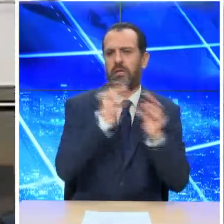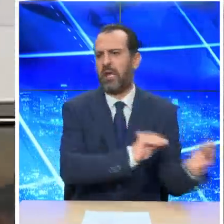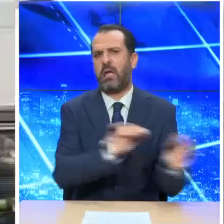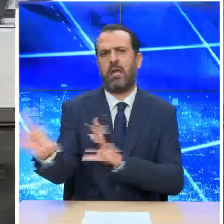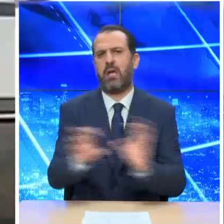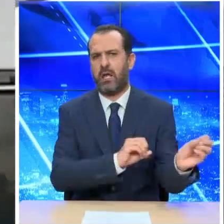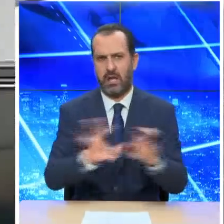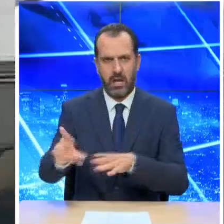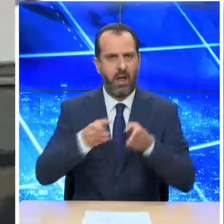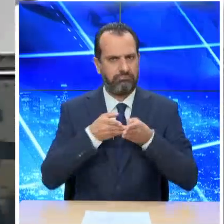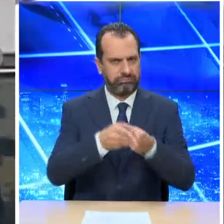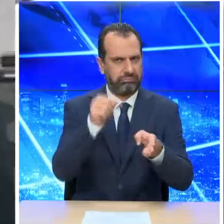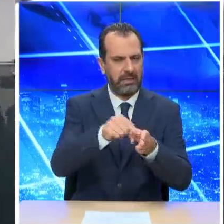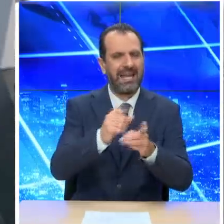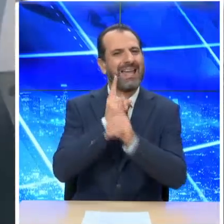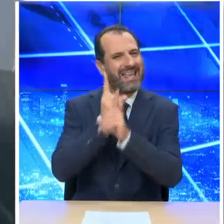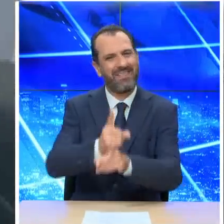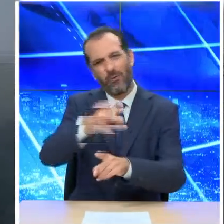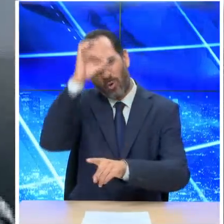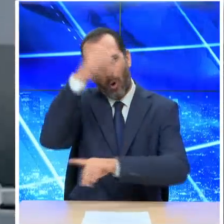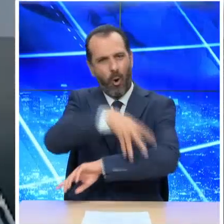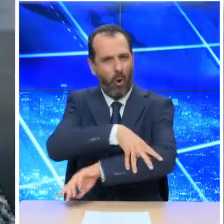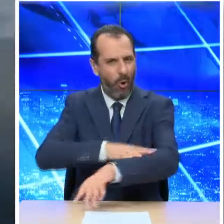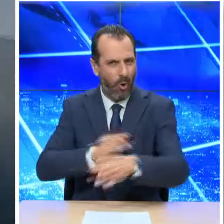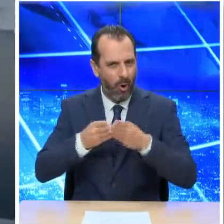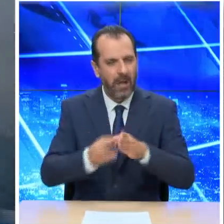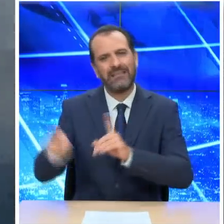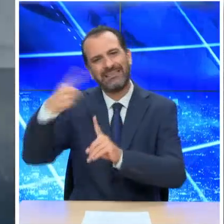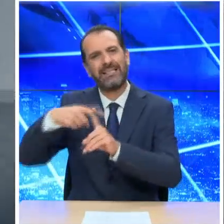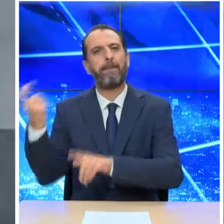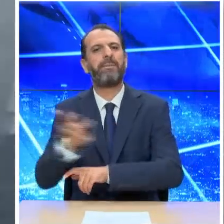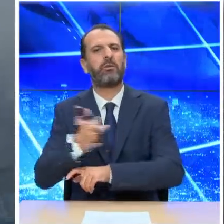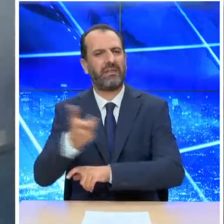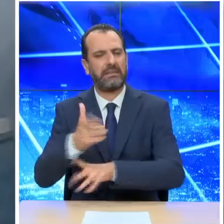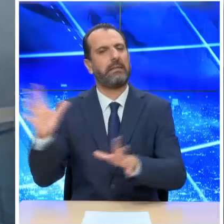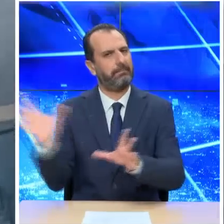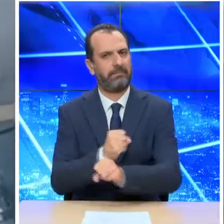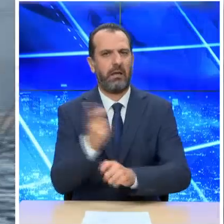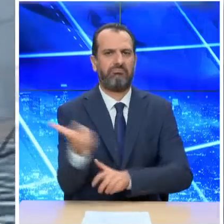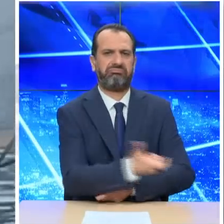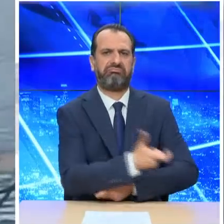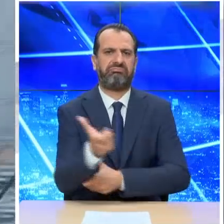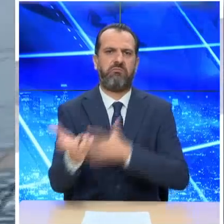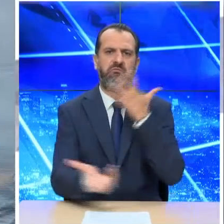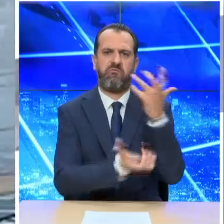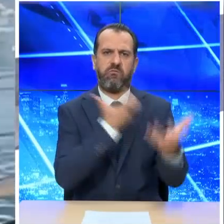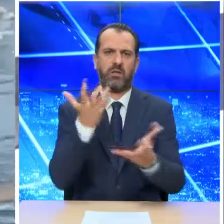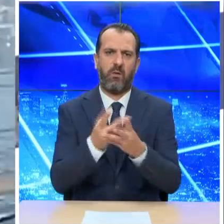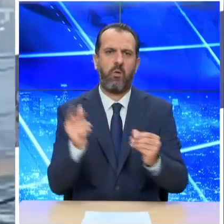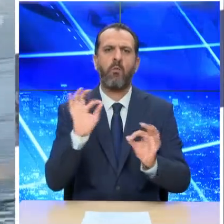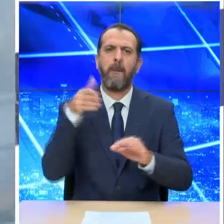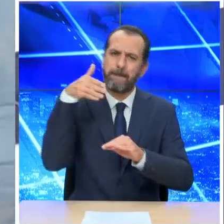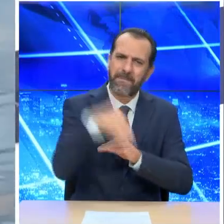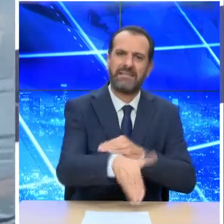Στην περιοχή έσπευσαν λιμενικοί αλλά και πυροσβέστες με τη συνδρομή των οποίων κατασβέστηκε η πυρκαγιά η οποία είχε εκδηλωθεί στο